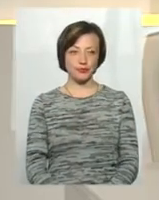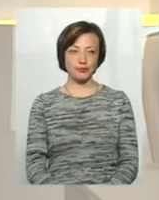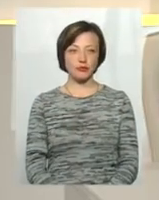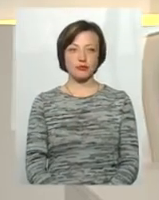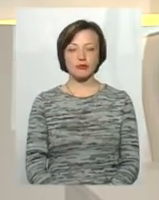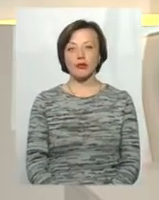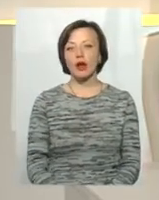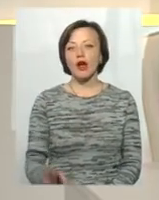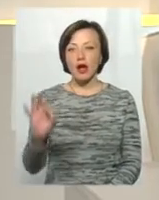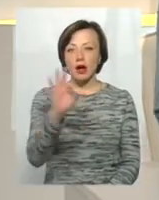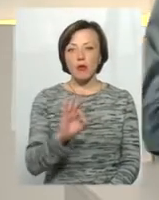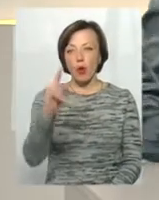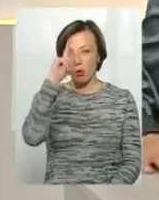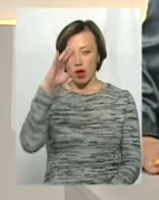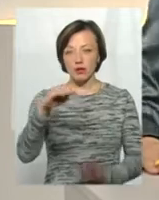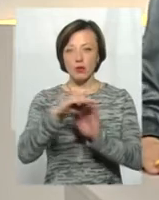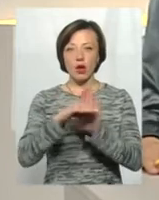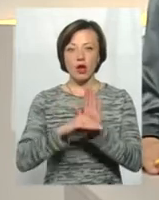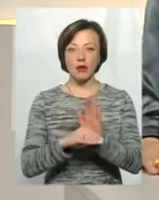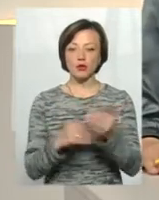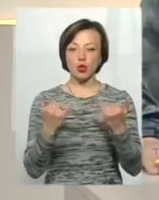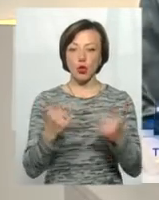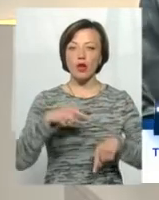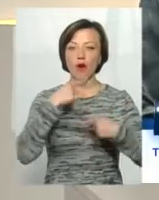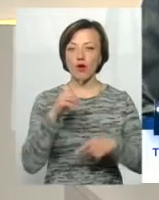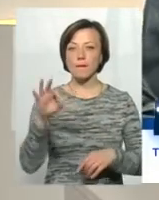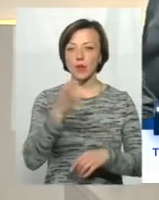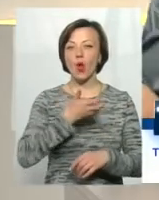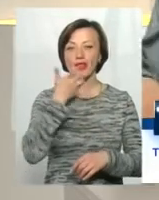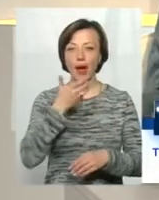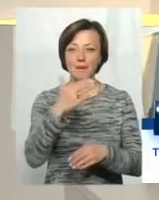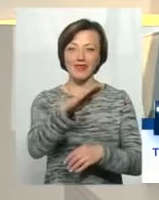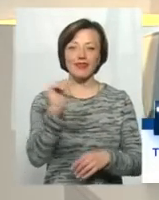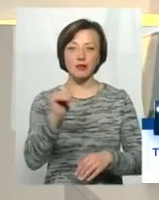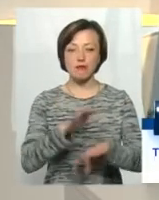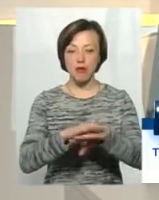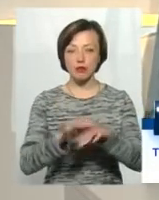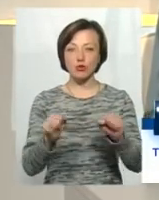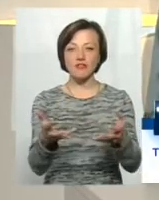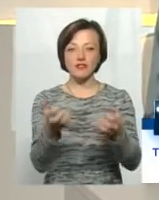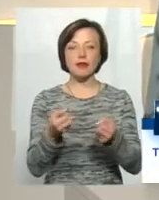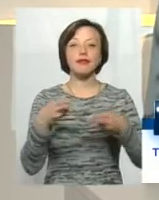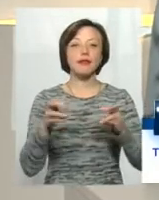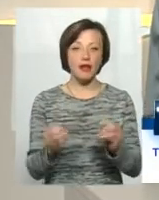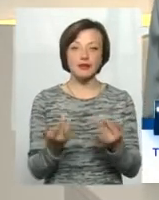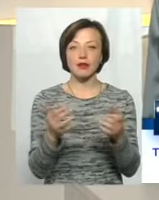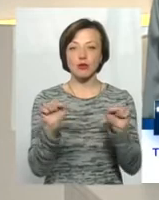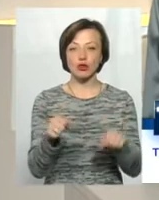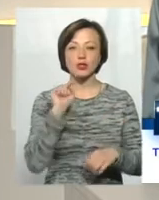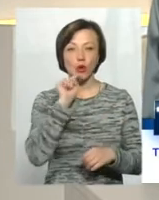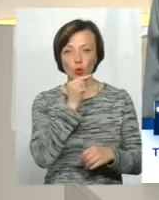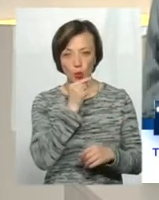Власне, про популярність програми, нагадую глядачам, сьогодні говоримо про теплі кредити, в яких банках їх можна взяти, скільки можна